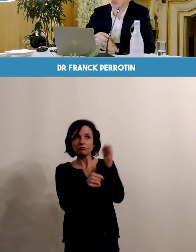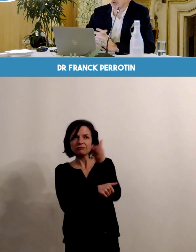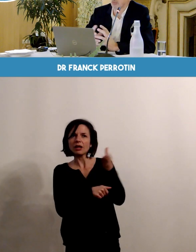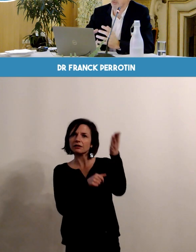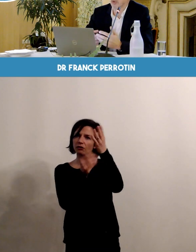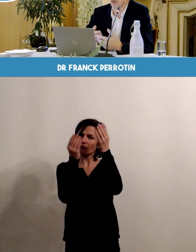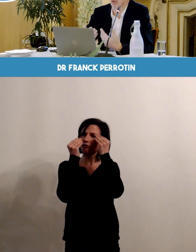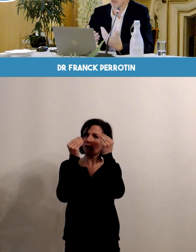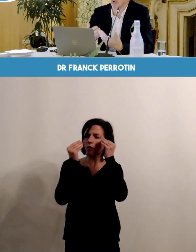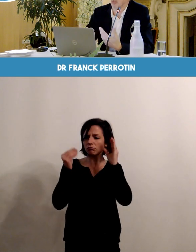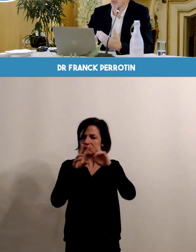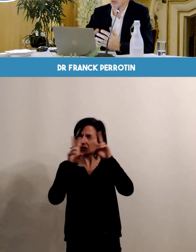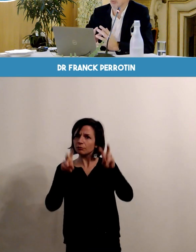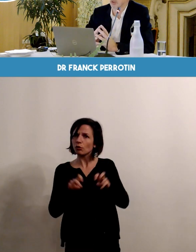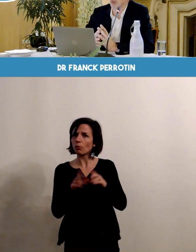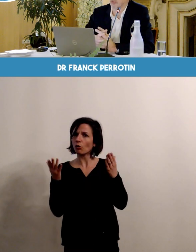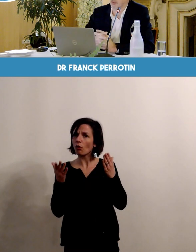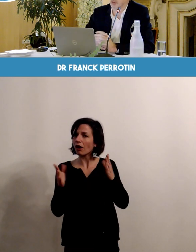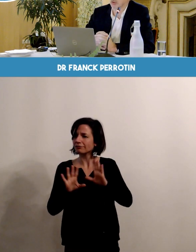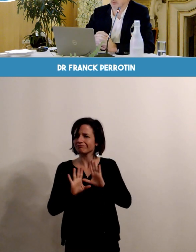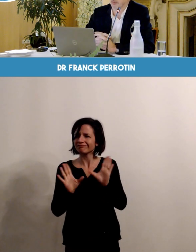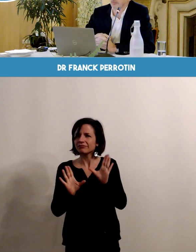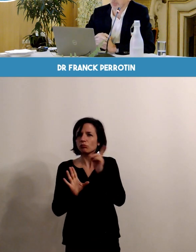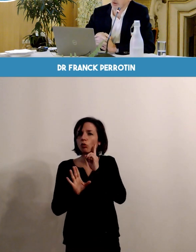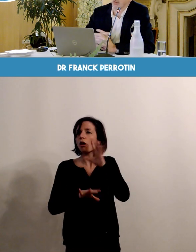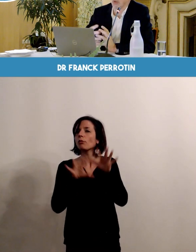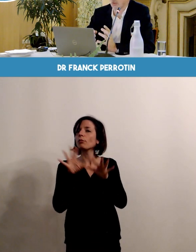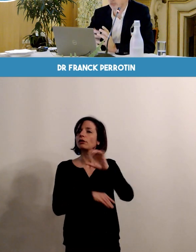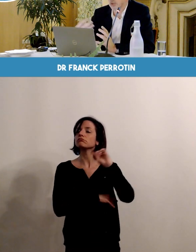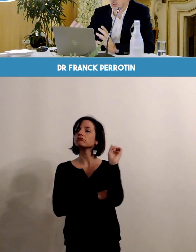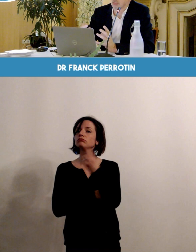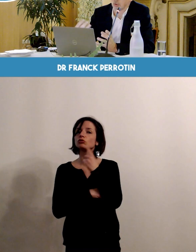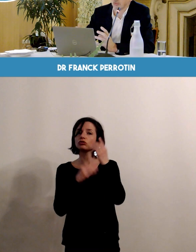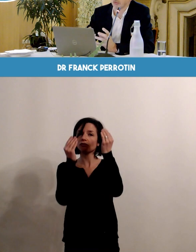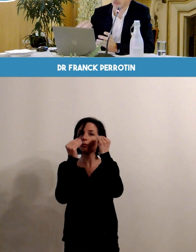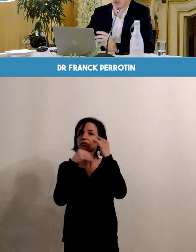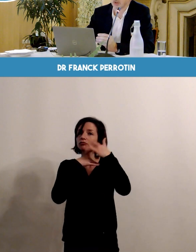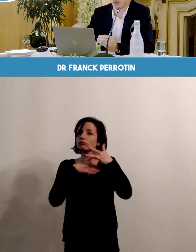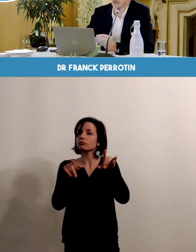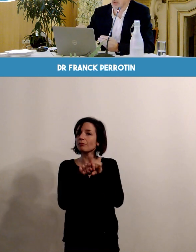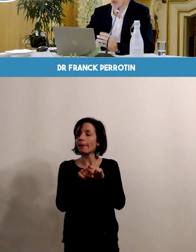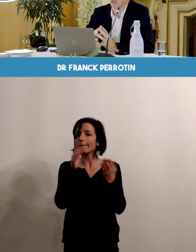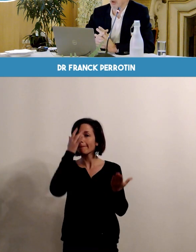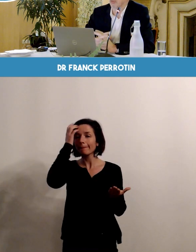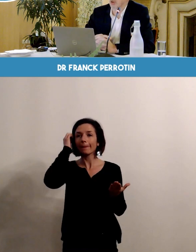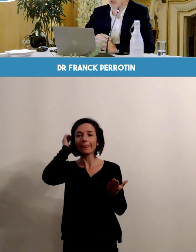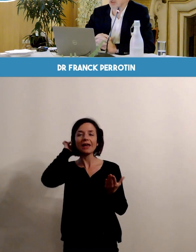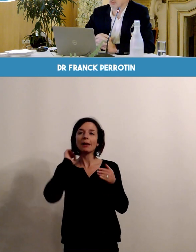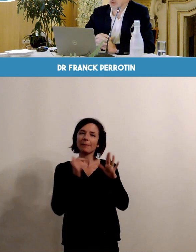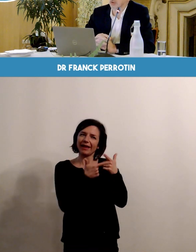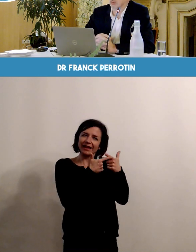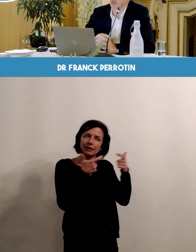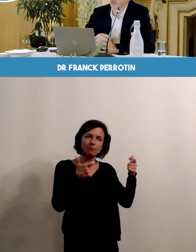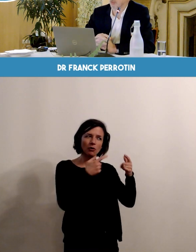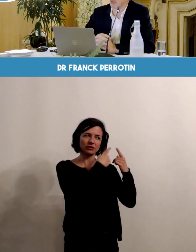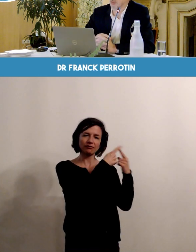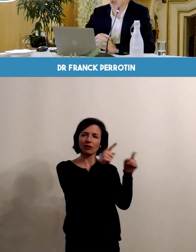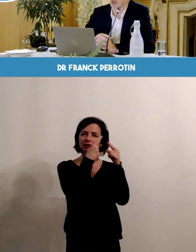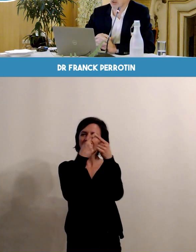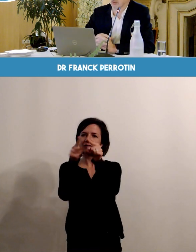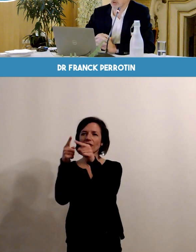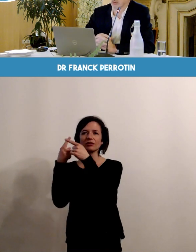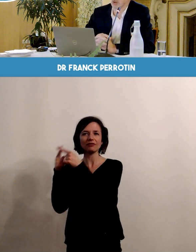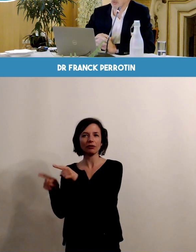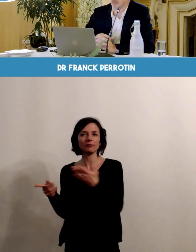formation des professionnels, puisque les professionnels ont à peu près tous la même formation. Encore faut-il qu soient confrontés parfois à des